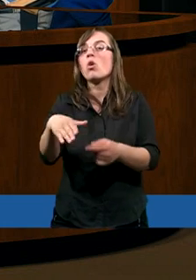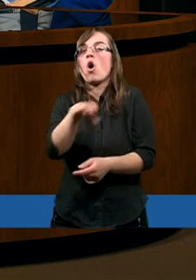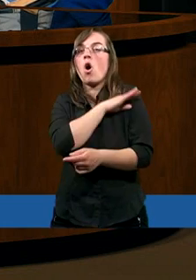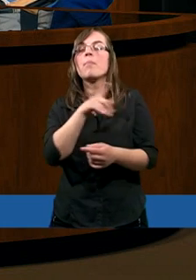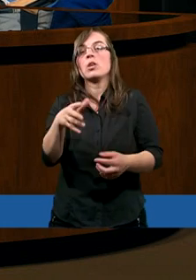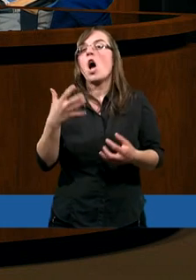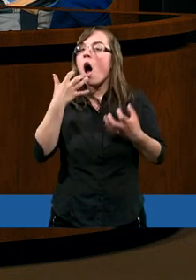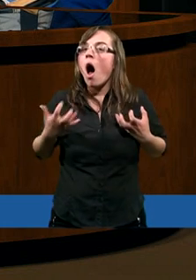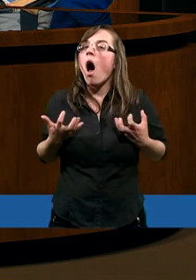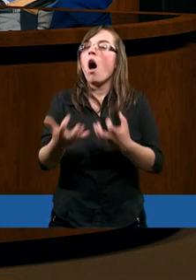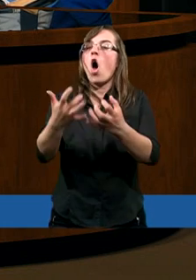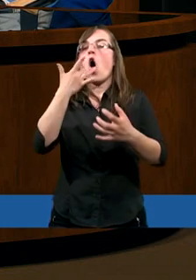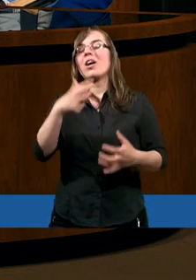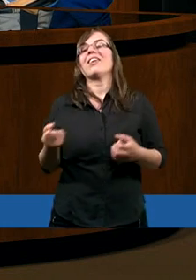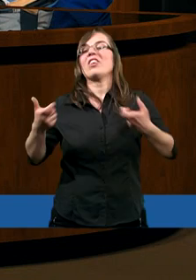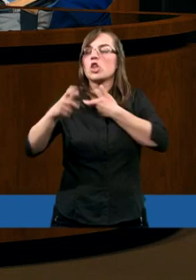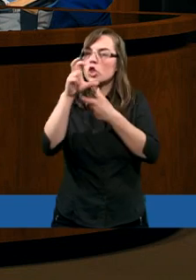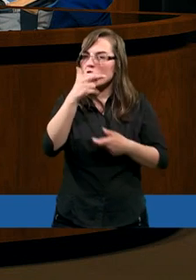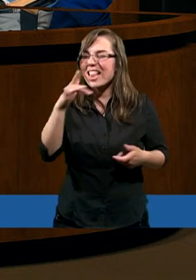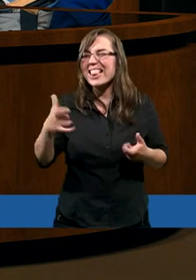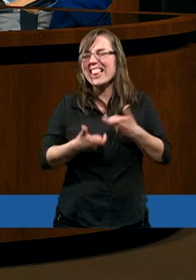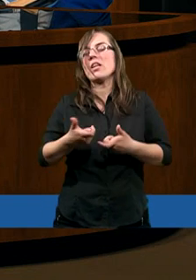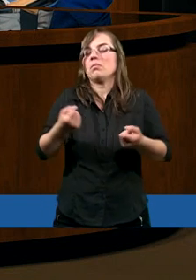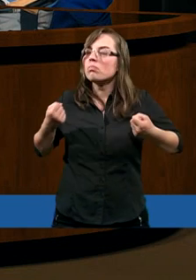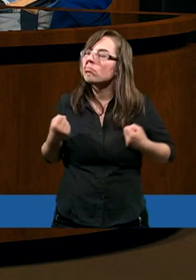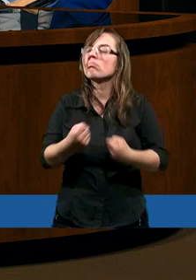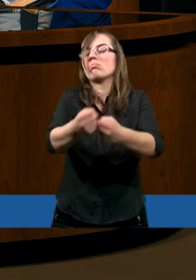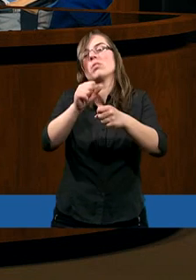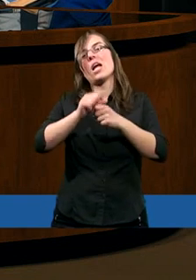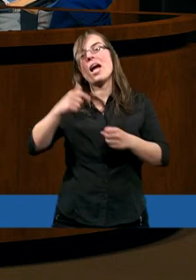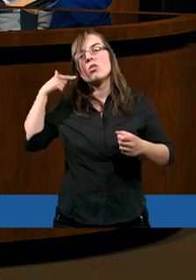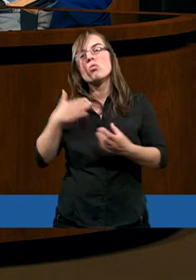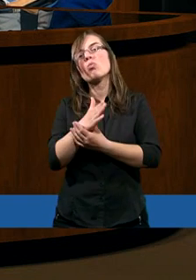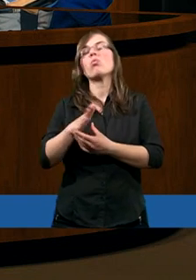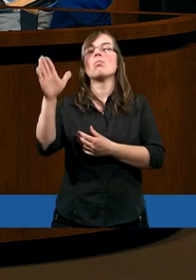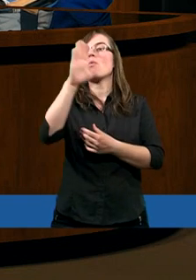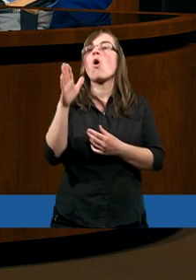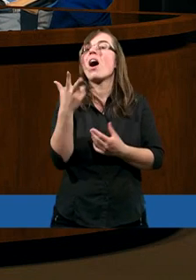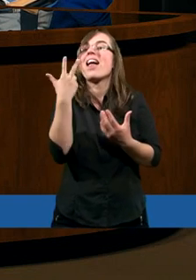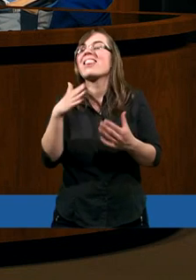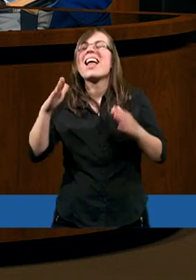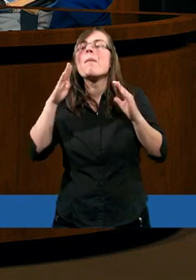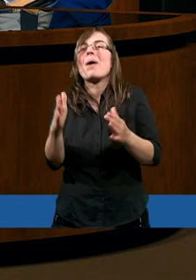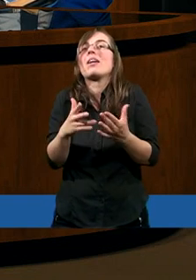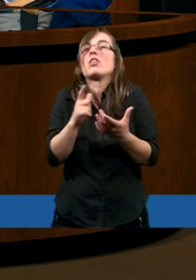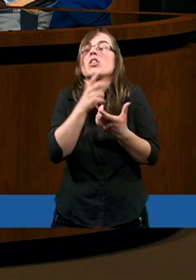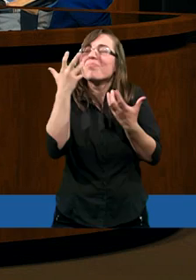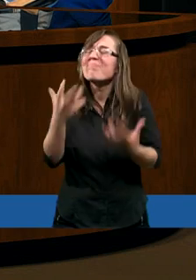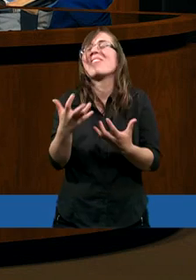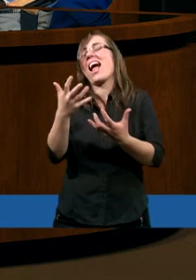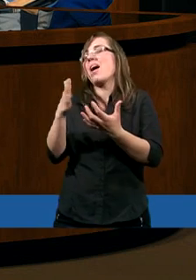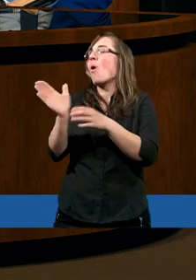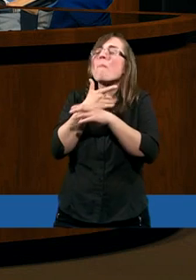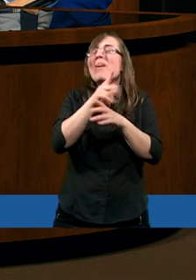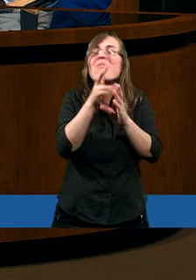on jest gorliwy, on jest czynny, on faktycznie służy Bogu, służy innym ludziom. Nie boi się niczego, chce pracować dla Pana.